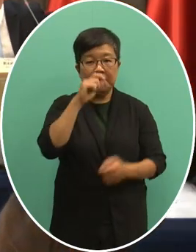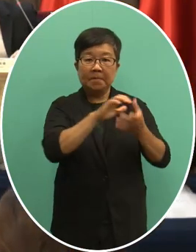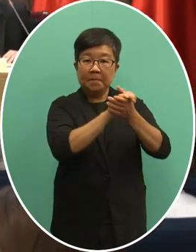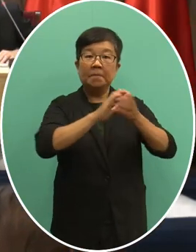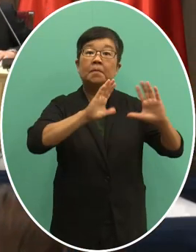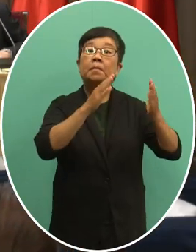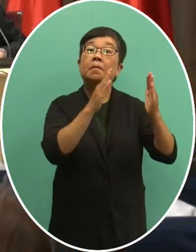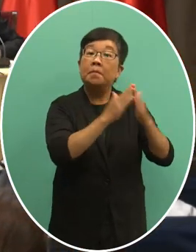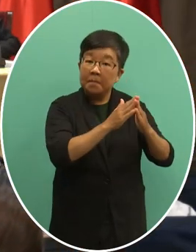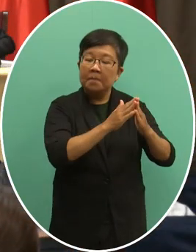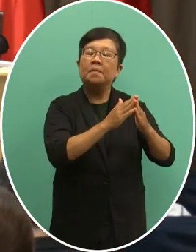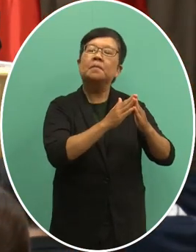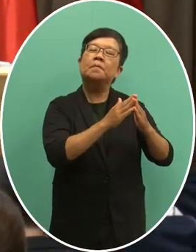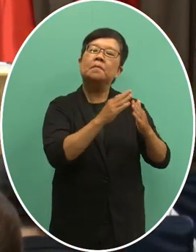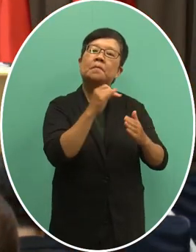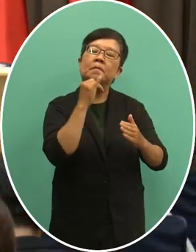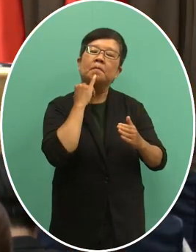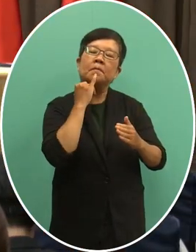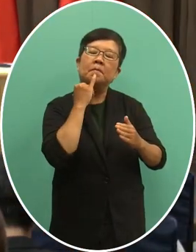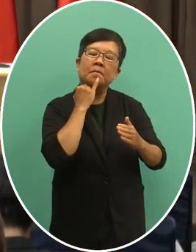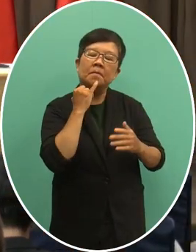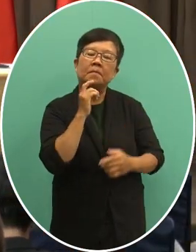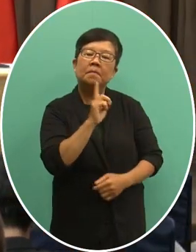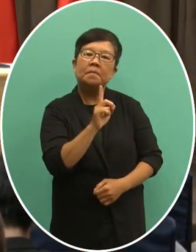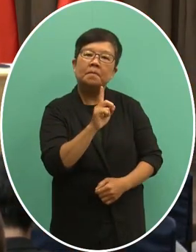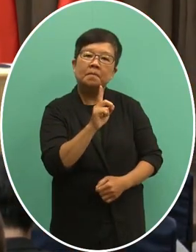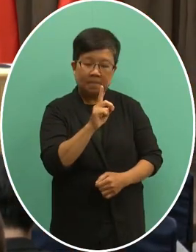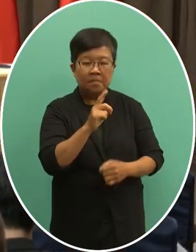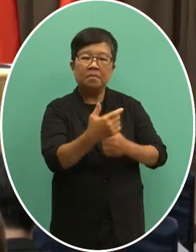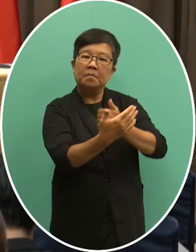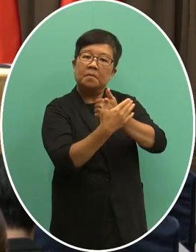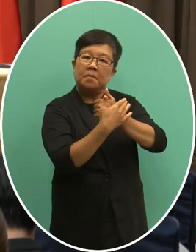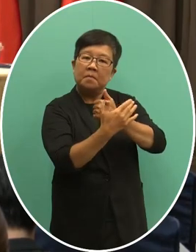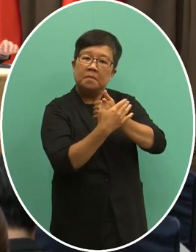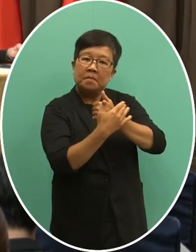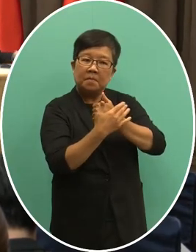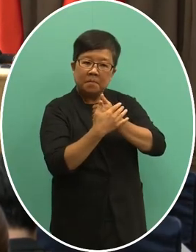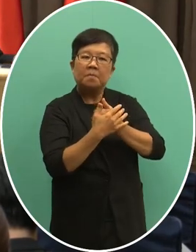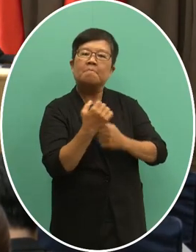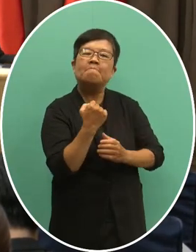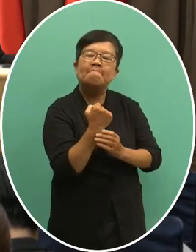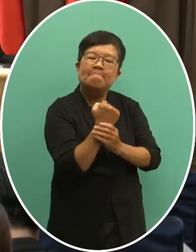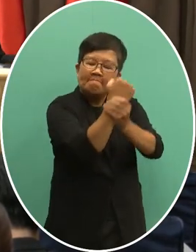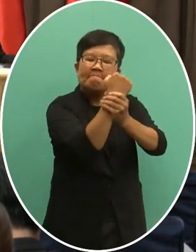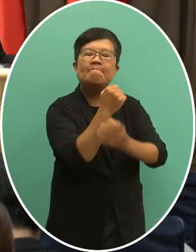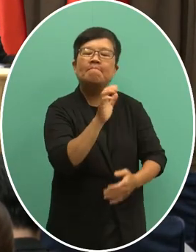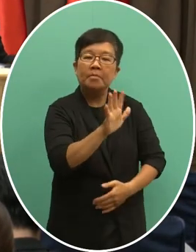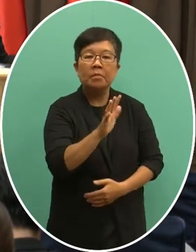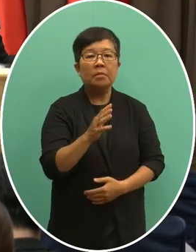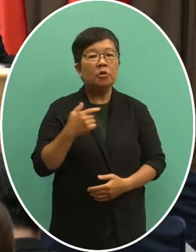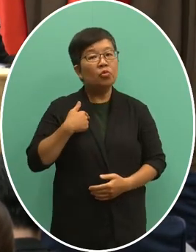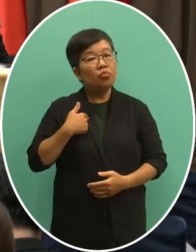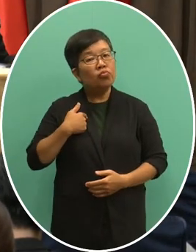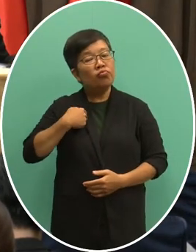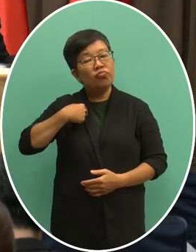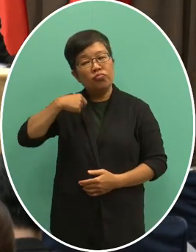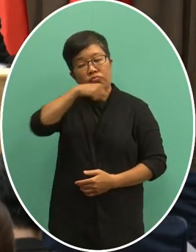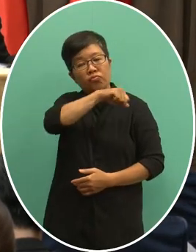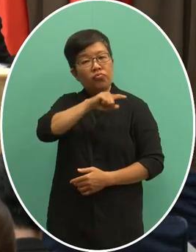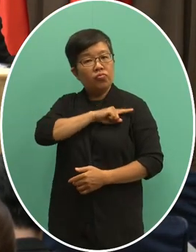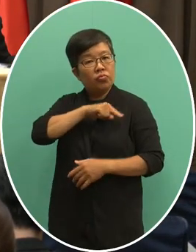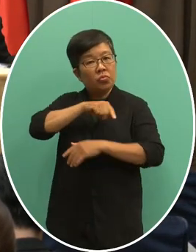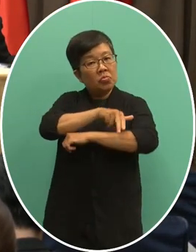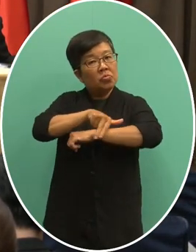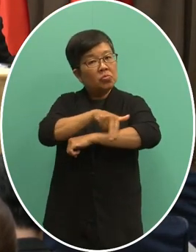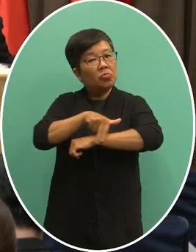国家也会为我们这个声援那我们有没有规划那个或